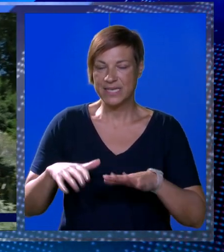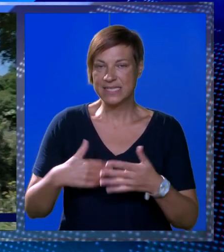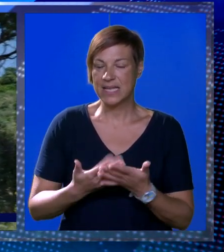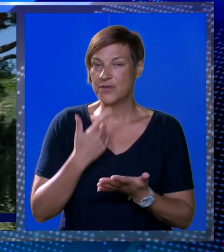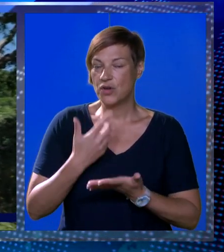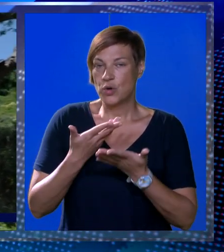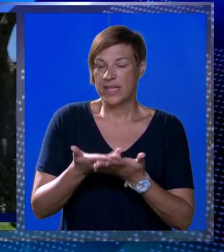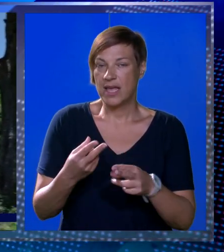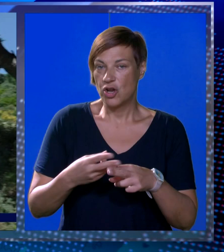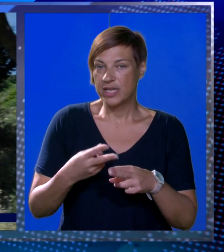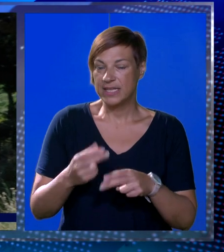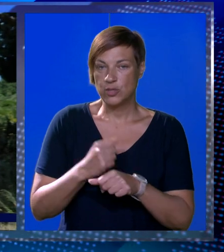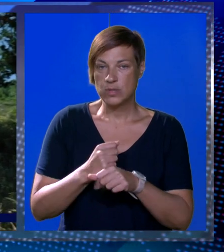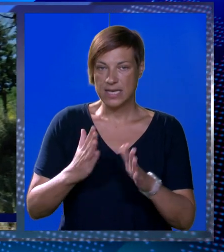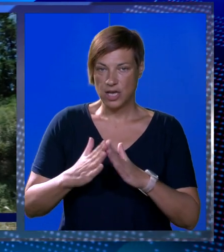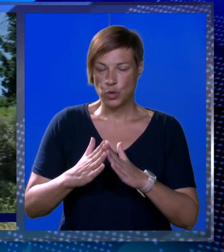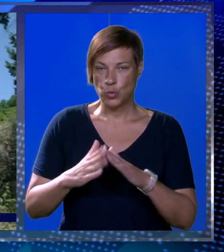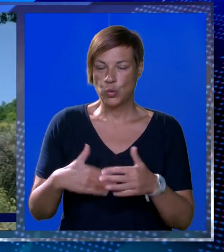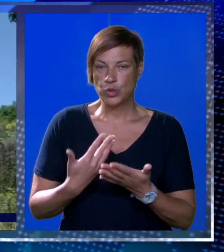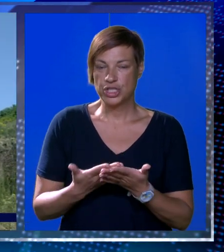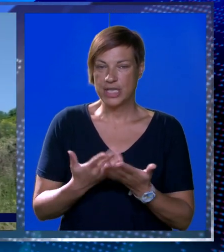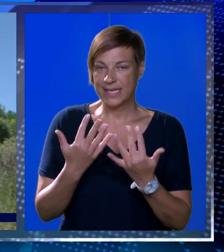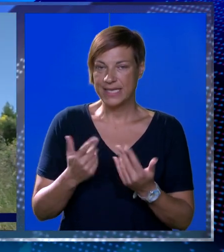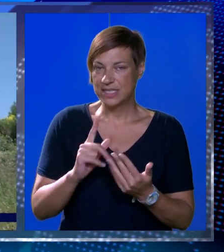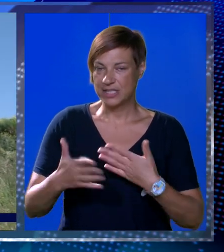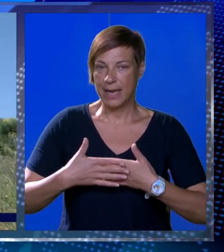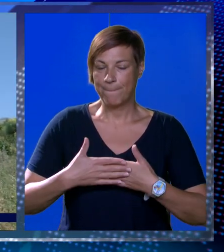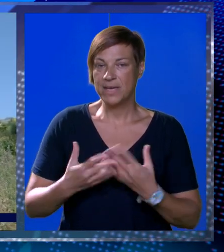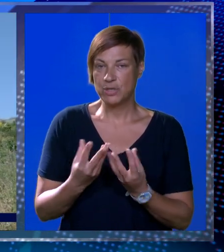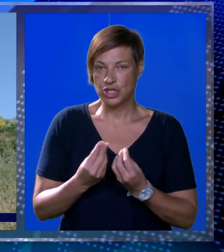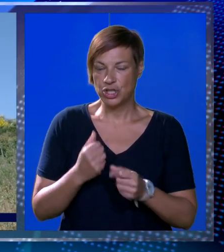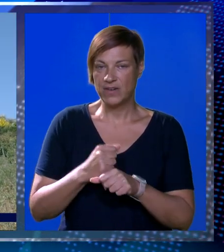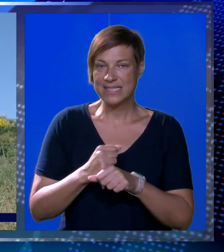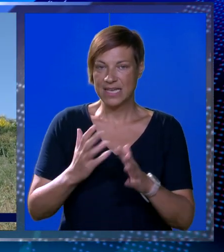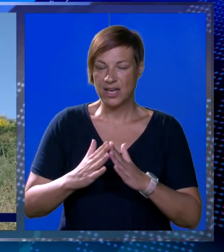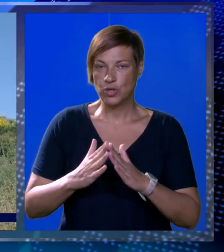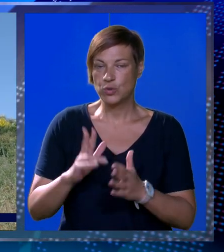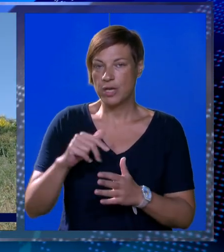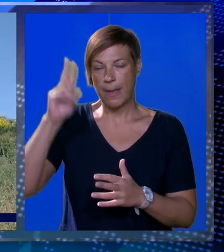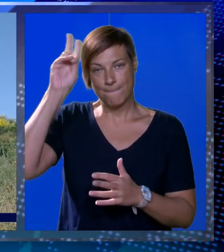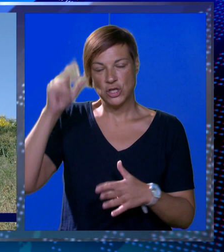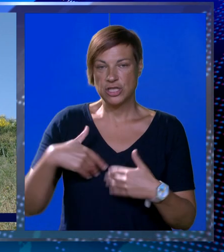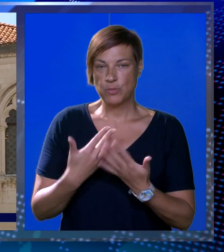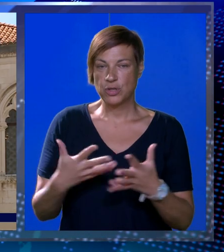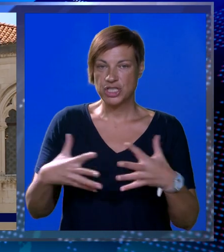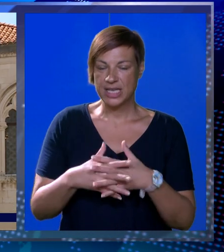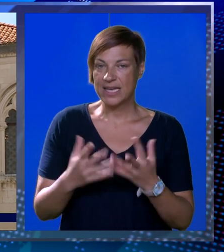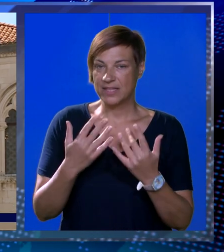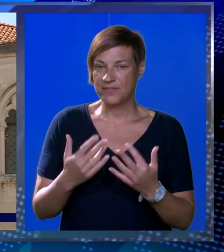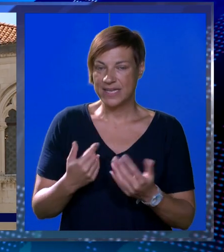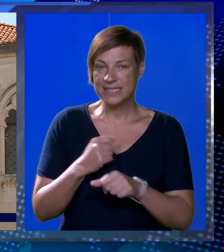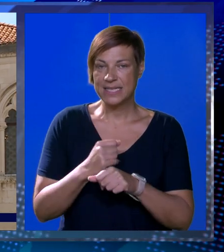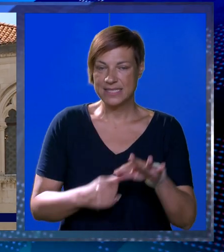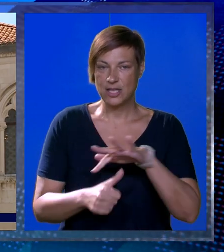ministarstvom koje im je dalo kredite za gradnju kuća. Iako iznos nije ni približno dovoljan za gradnju kuće postoji mogućnost da će im grad